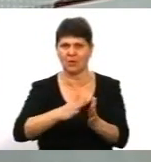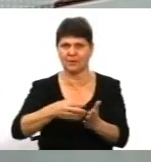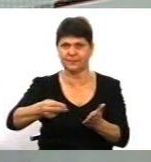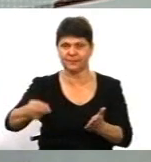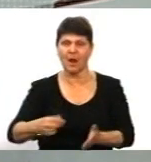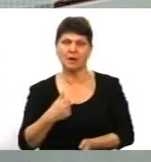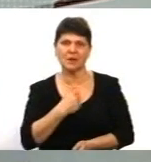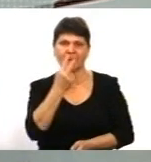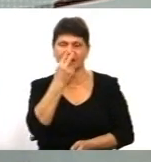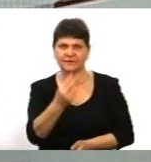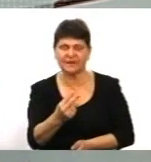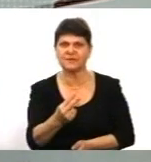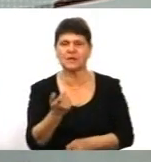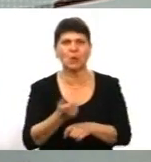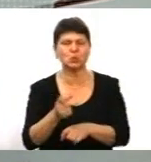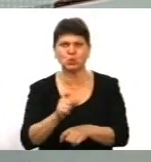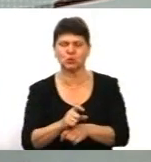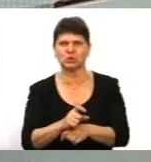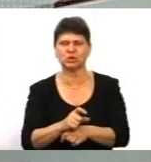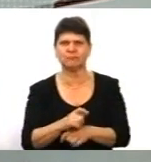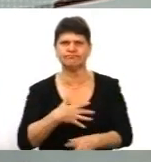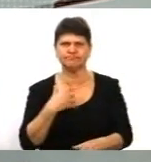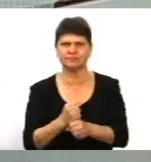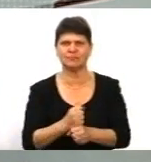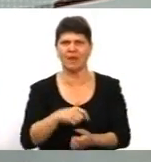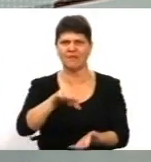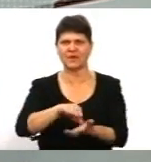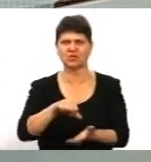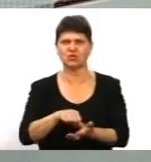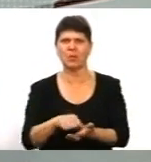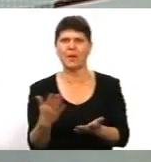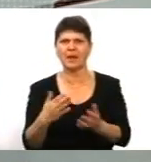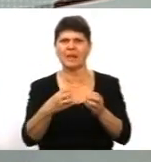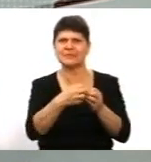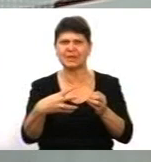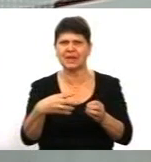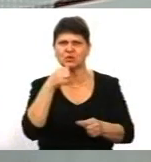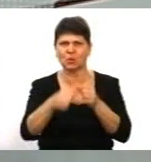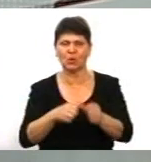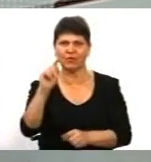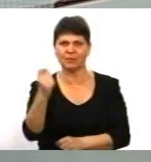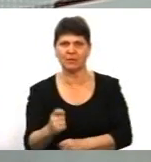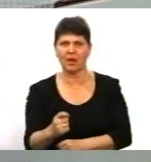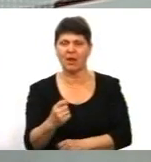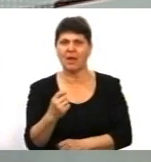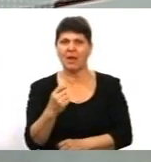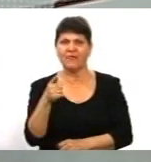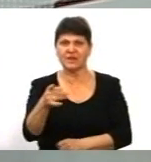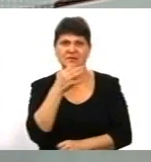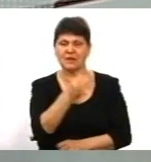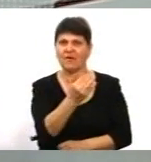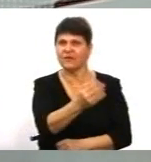яка з 15-го року воює. Він каже, звертаючись до побратимів, що ви не бачили, якою армія була в 14